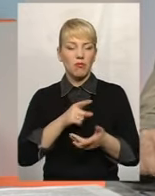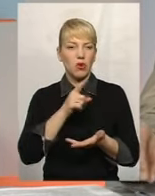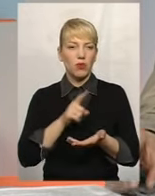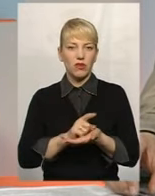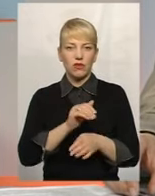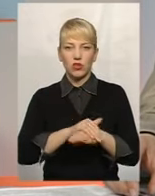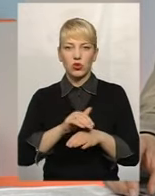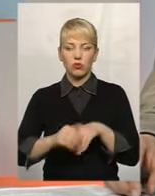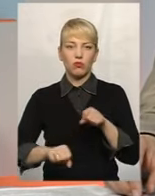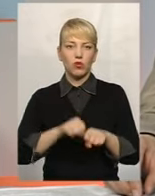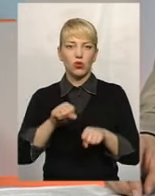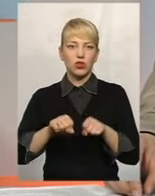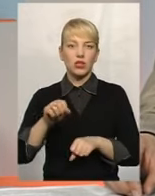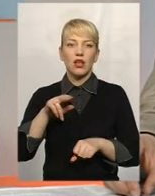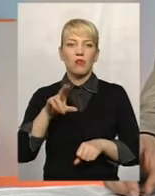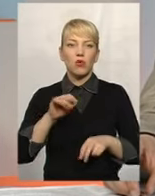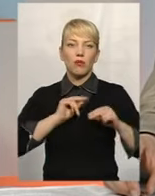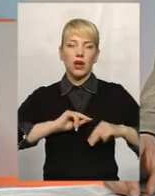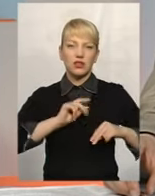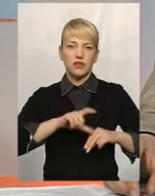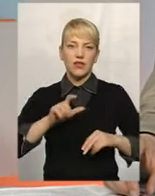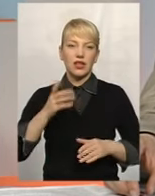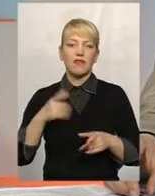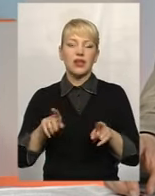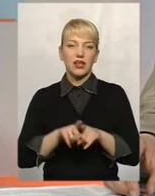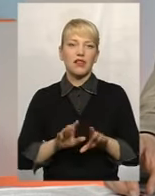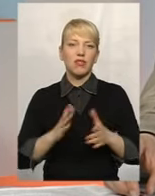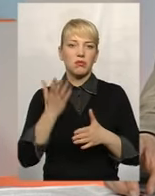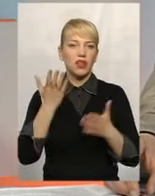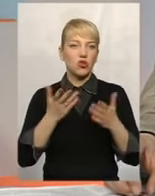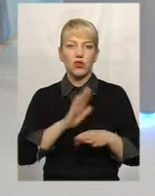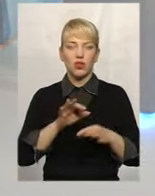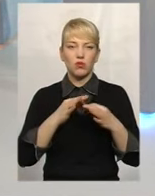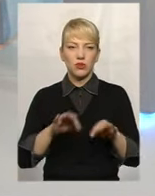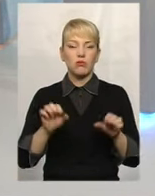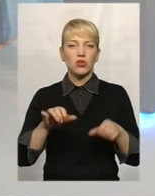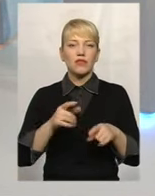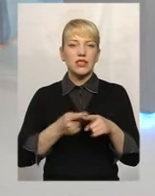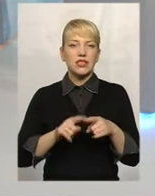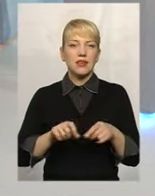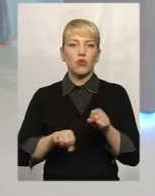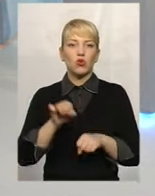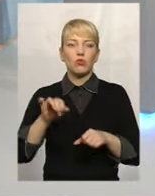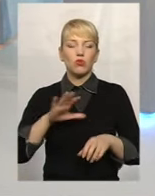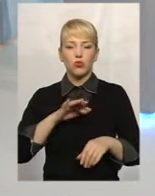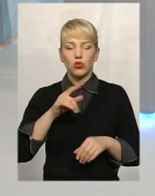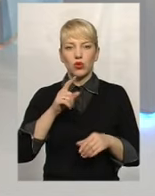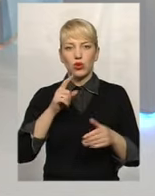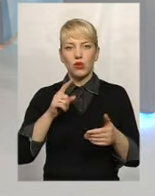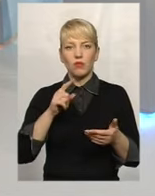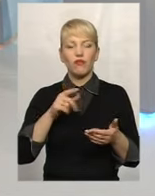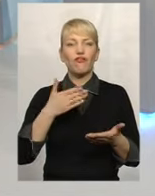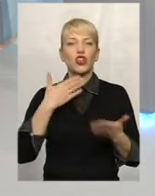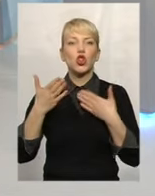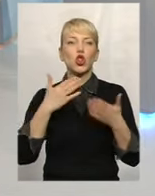порушення по працівниках в таких випадках, якщо вони допускаються. Можливо, ці порушення можуть бути допущені навіть відносно керівників